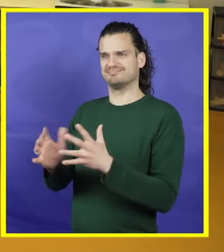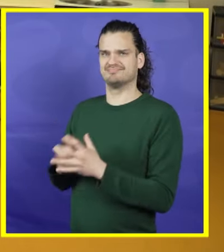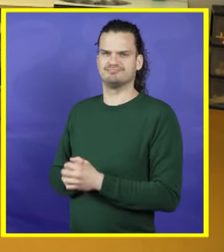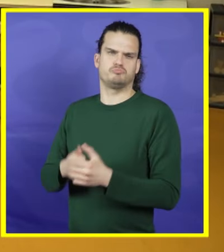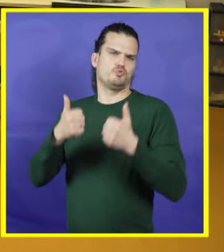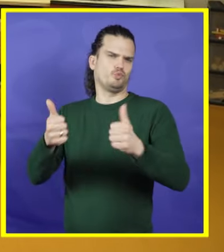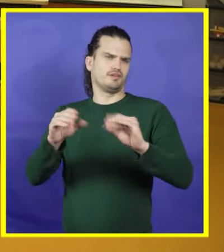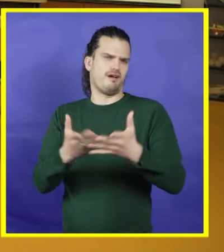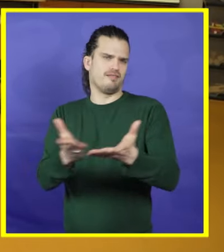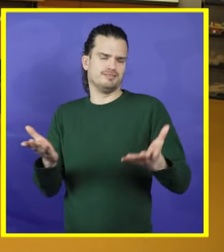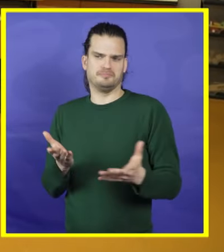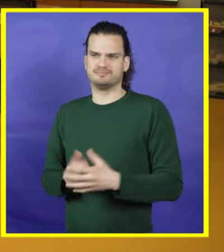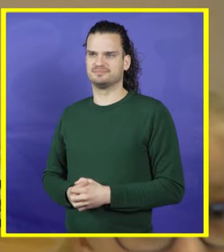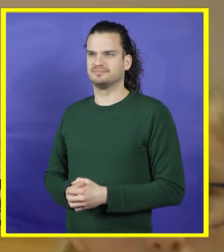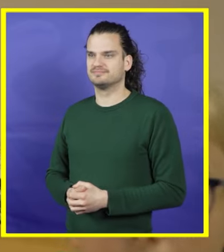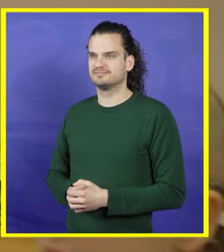Goed gedaan.